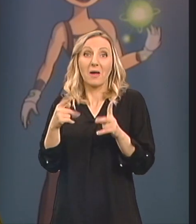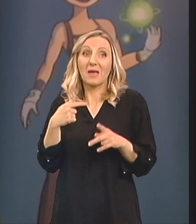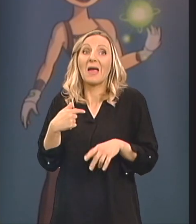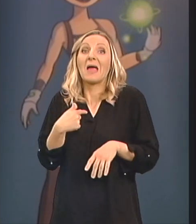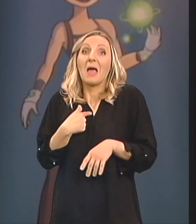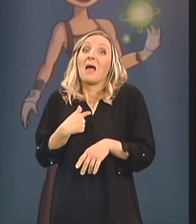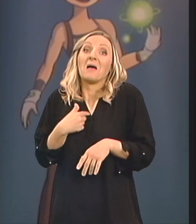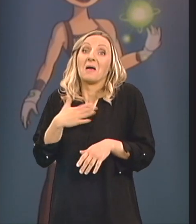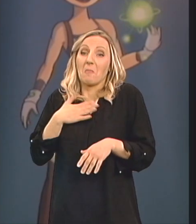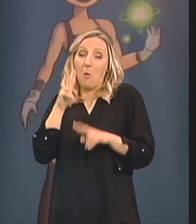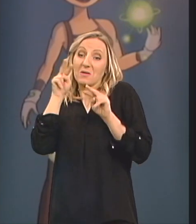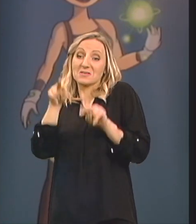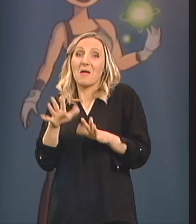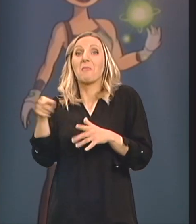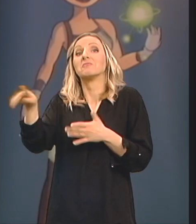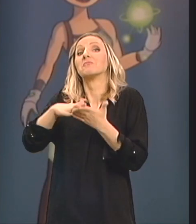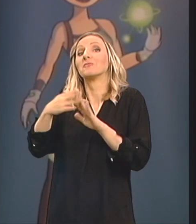druga strana tako misli